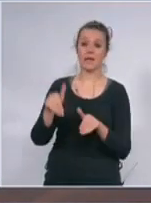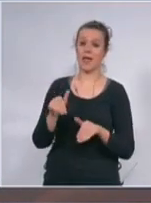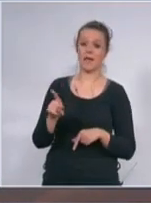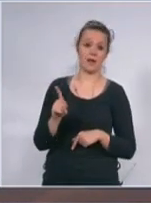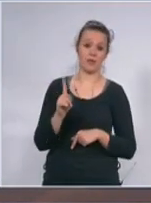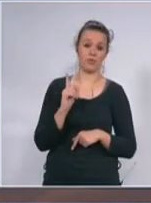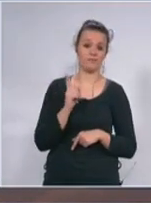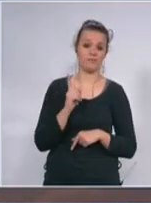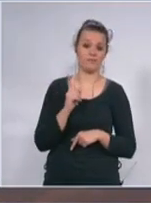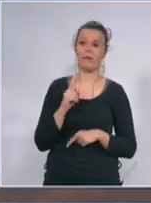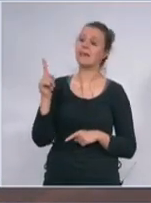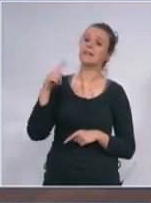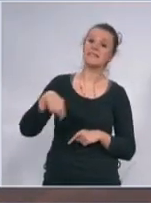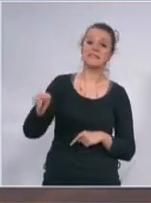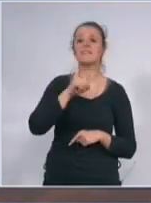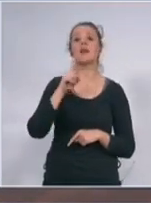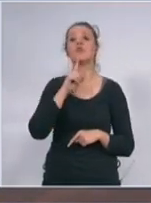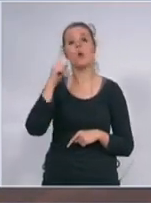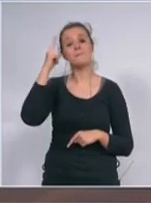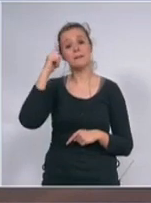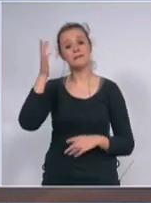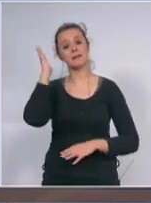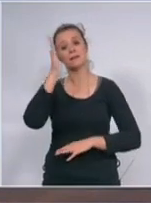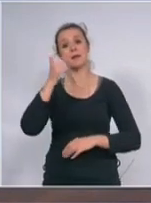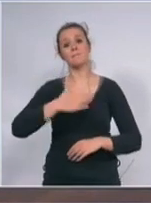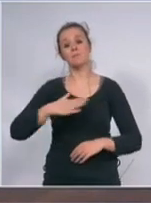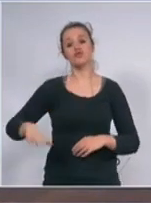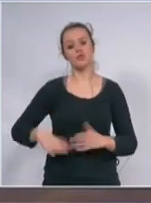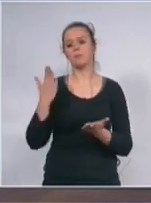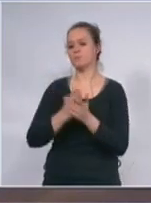da sve one koji misle da podignu ruku na svoju ženu da ćemo da kapsimo